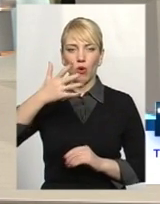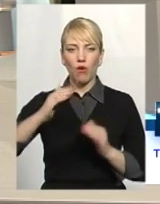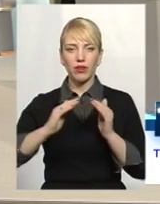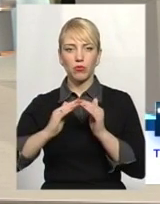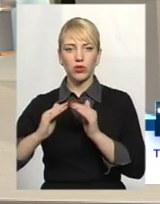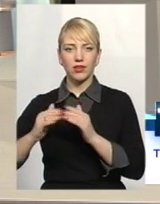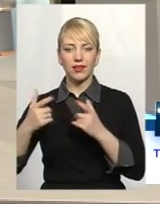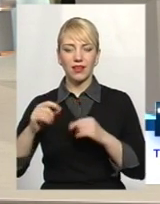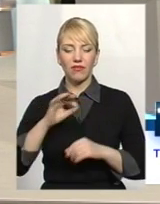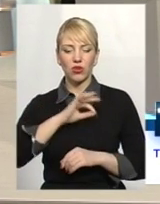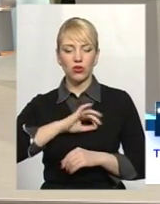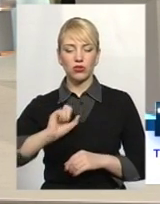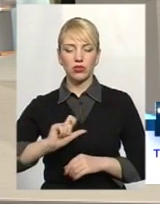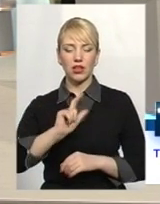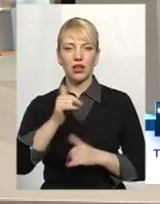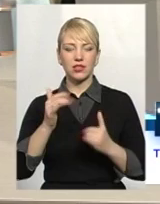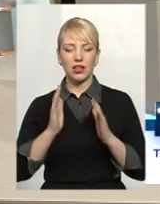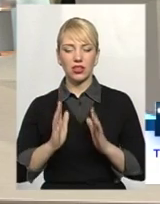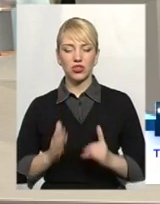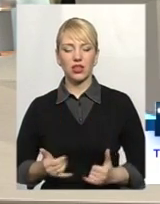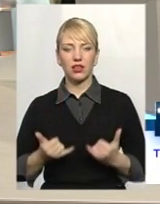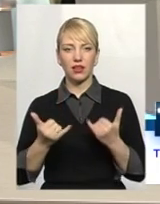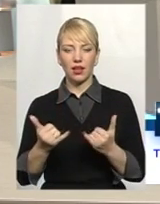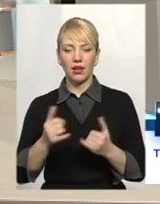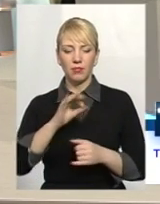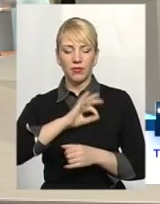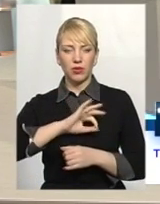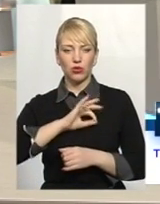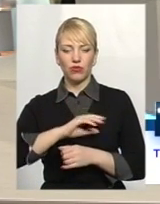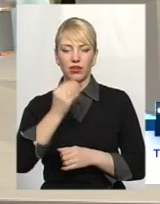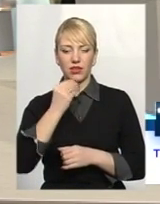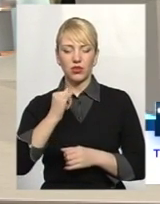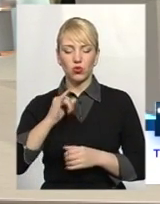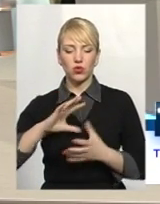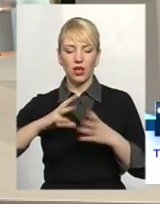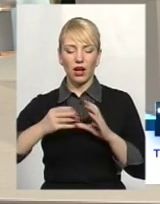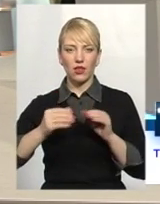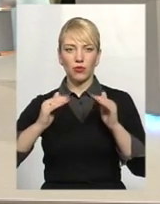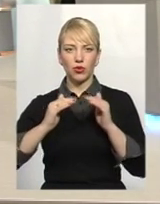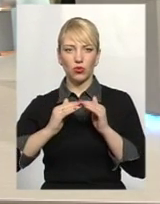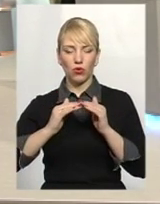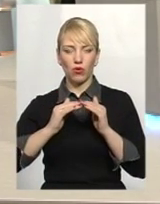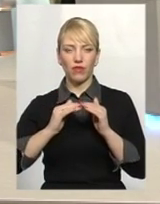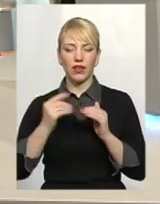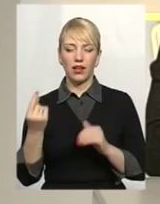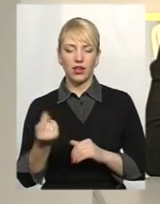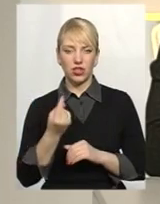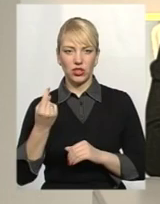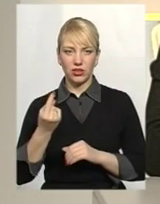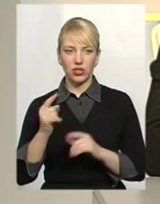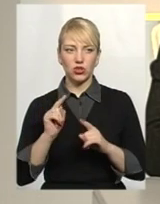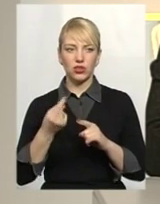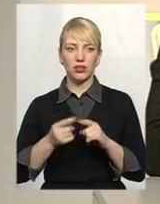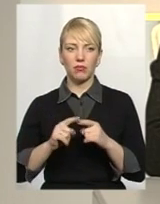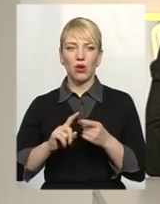використовується газ лише для приготування їжі, отакі загальнобудинкові лічильники. З чим було пов'язано, що це